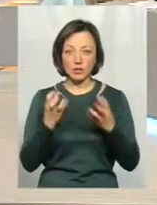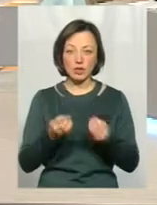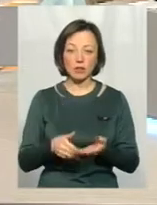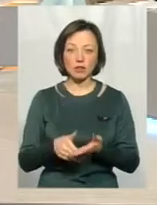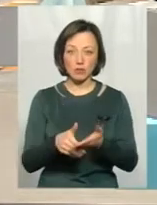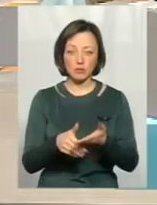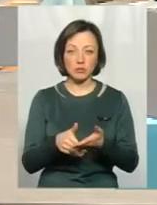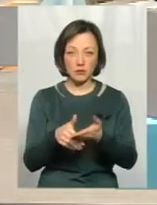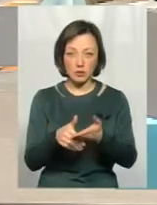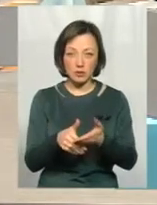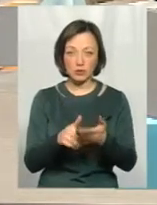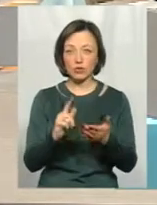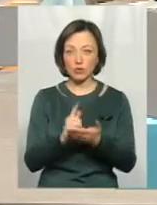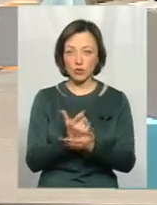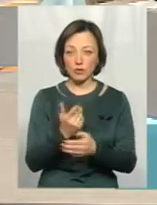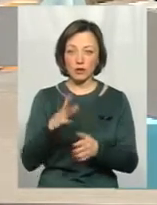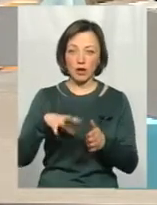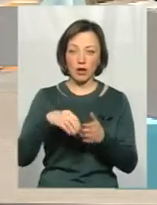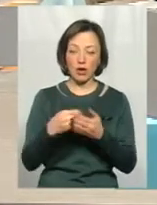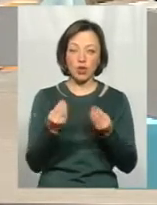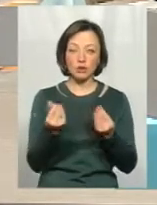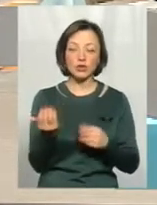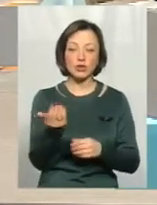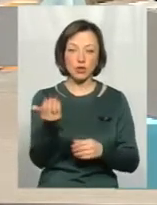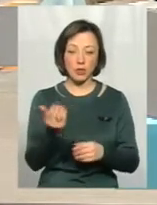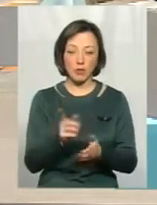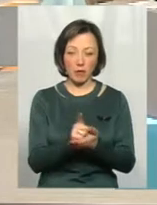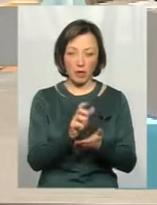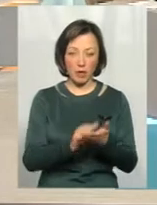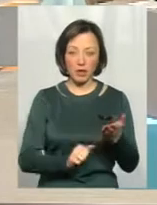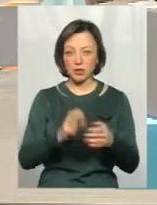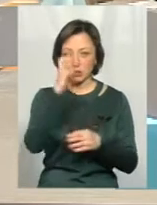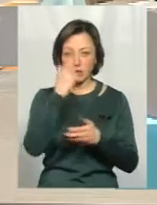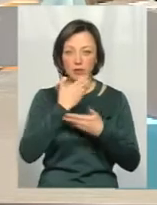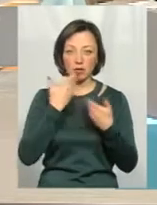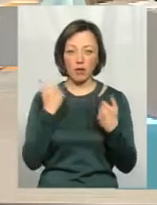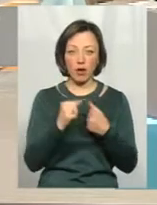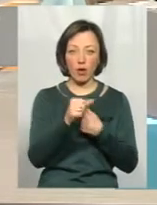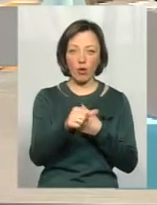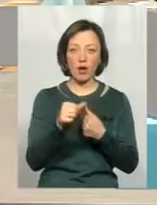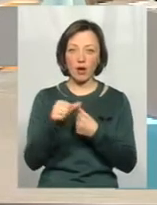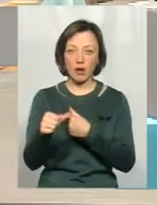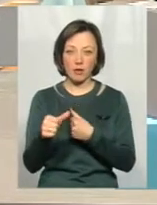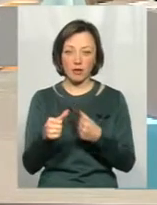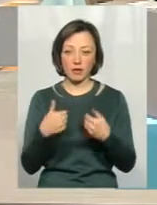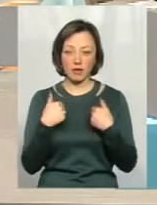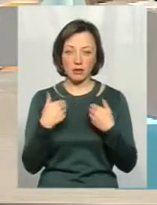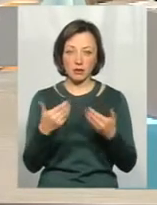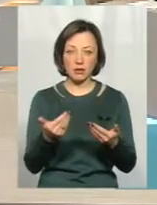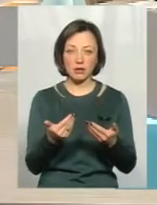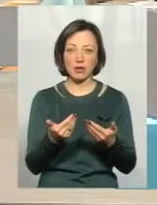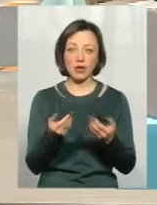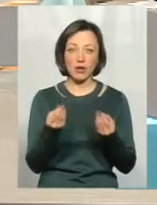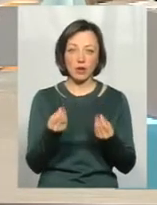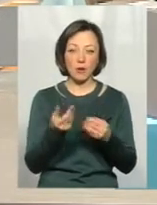субсидує, знову таки, за гроші платників податків. Держава не має якихось окремих від нас громадян грошей. Це ми її